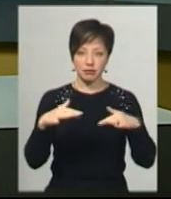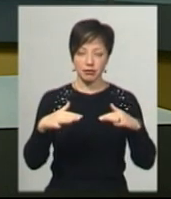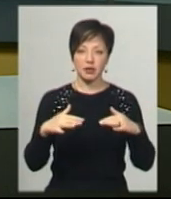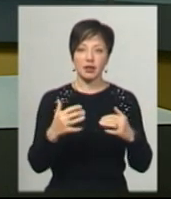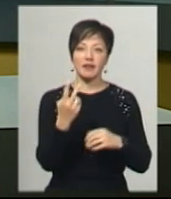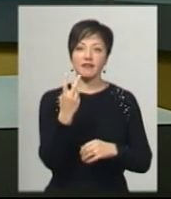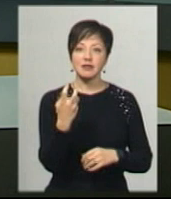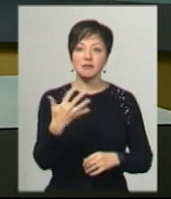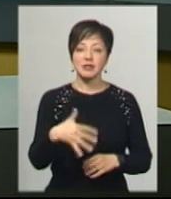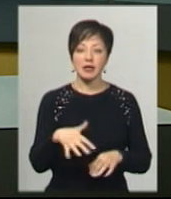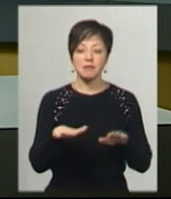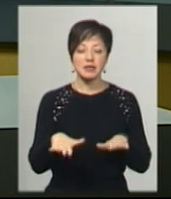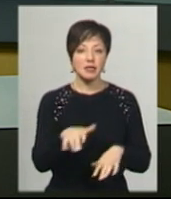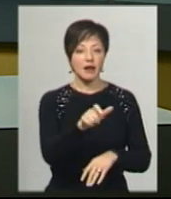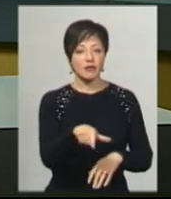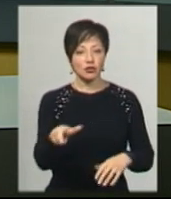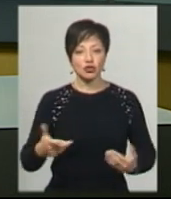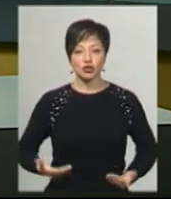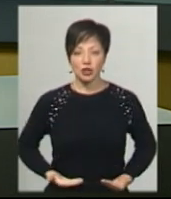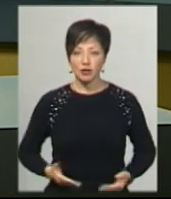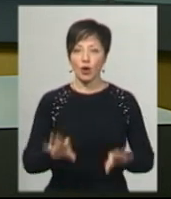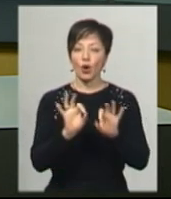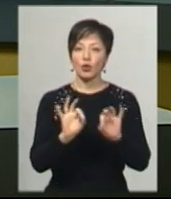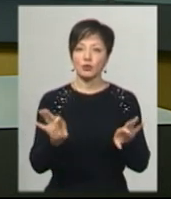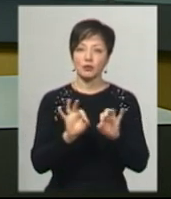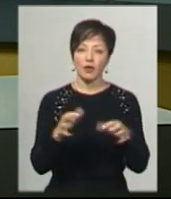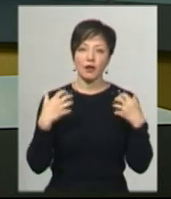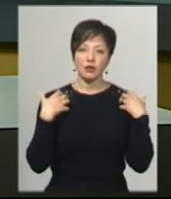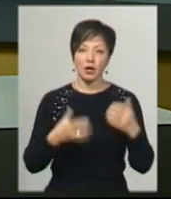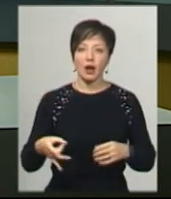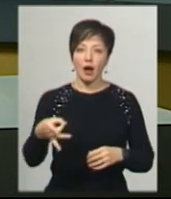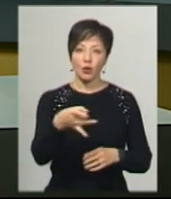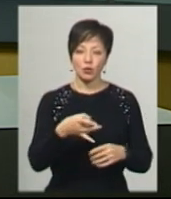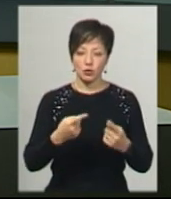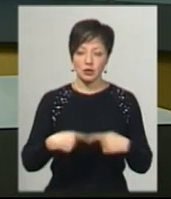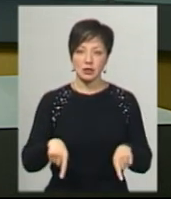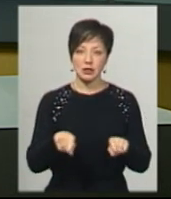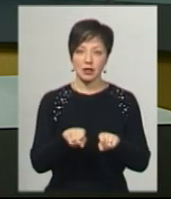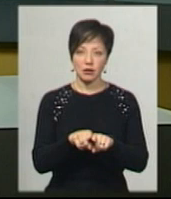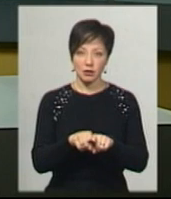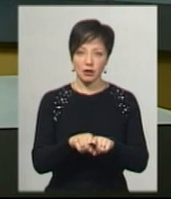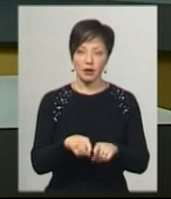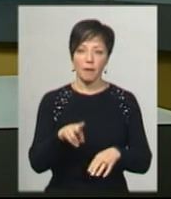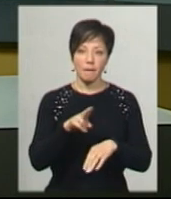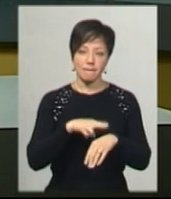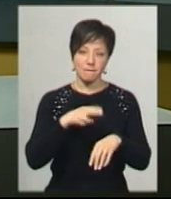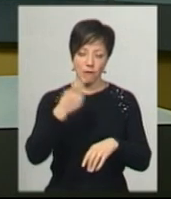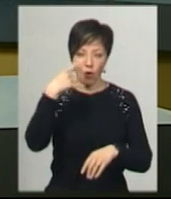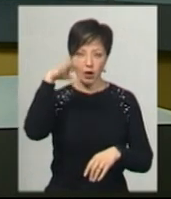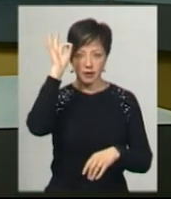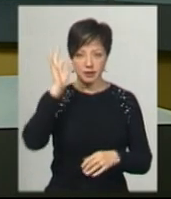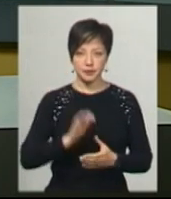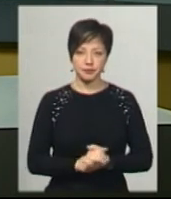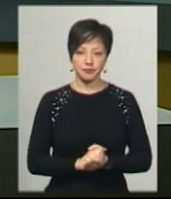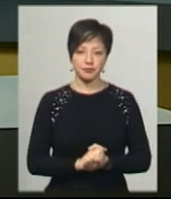сьогодні 250 місцевих жителів. Про це Суспільному сказав начальник районного сектору превенції ГУНП в Хмельницькій області